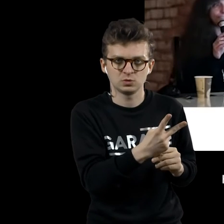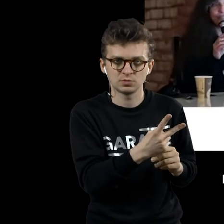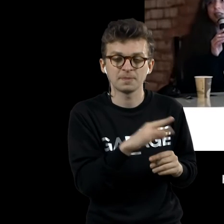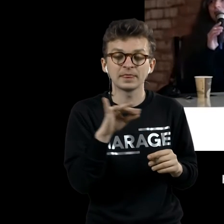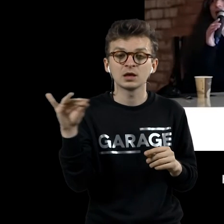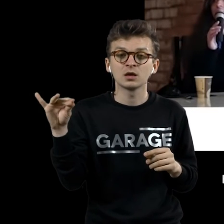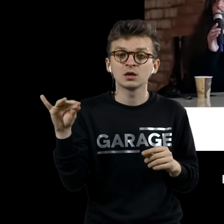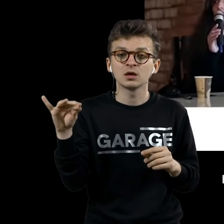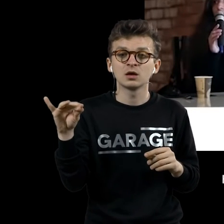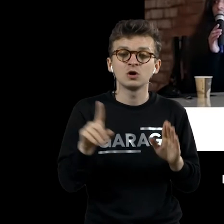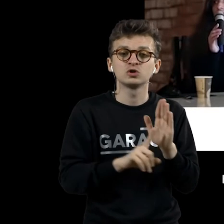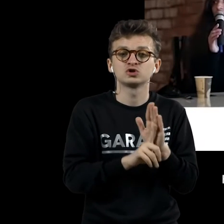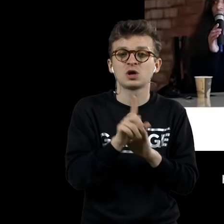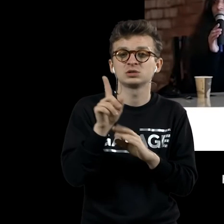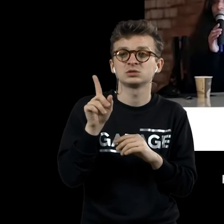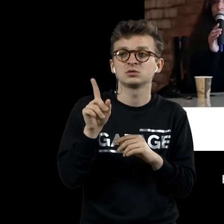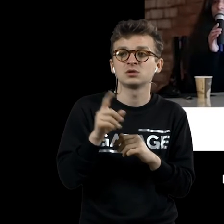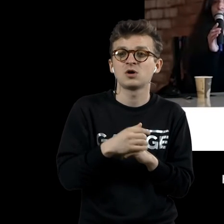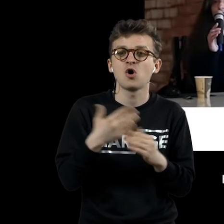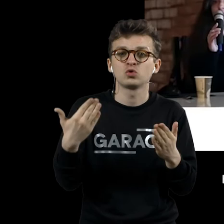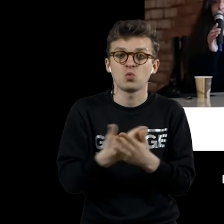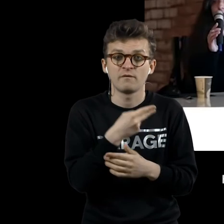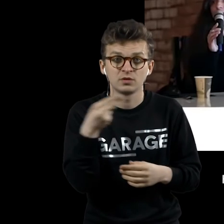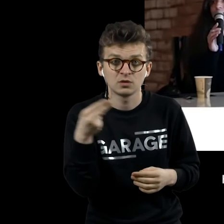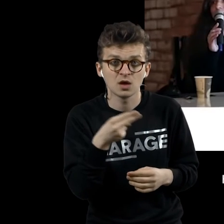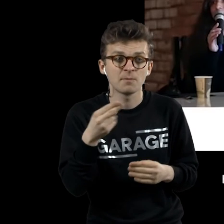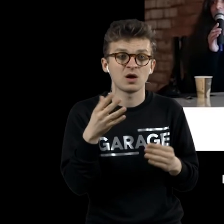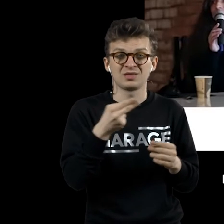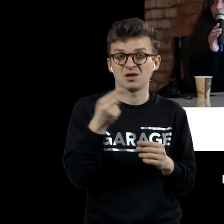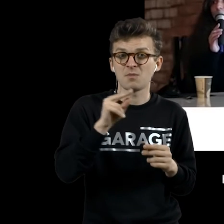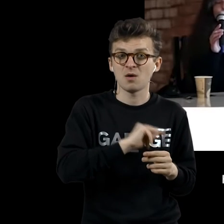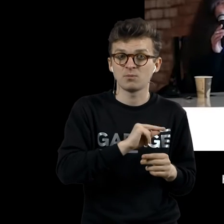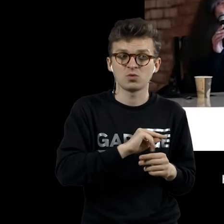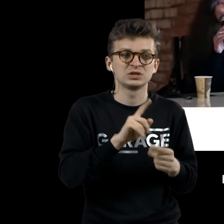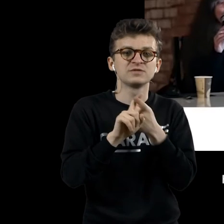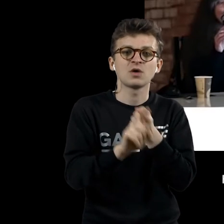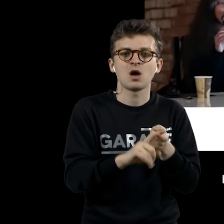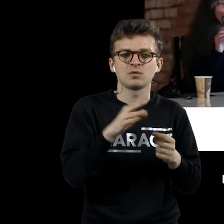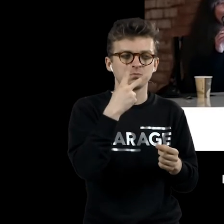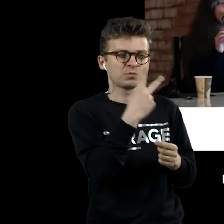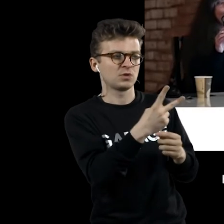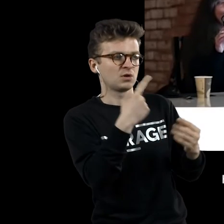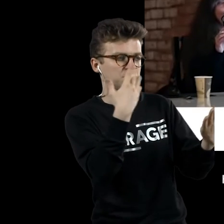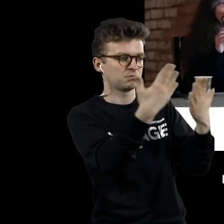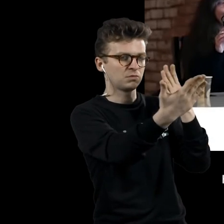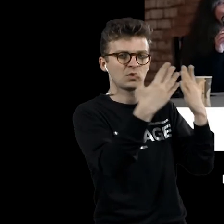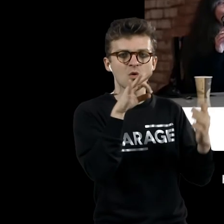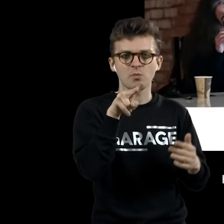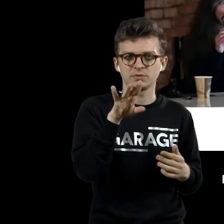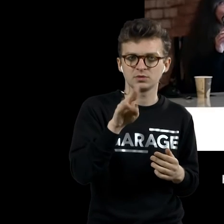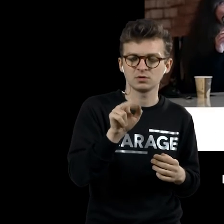начинается целая... как бы... начинается новая тема, тема работ, связанных с оптикой. Вот это произведение